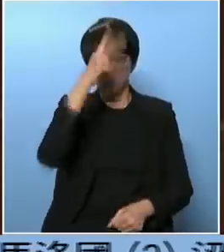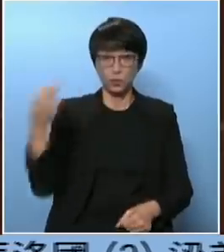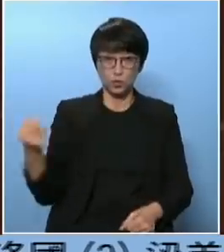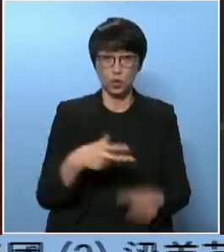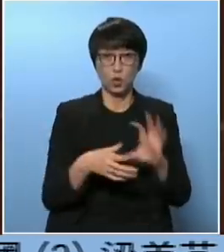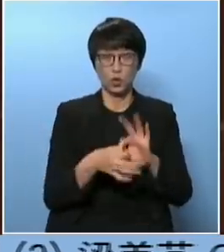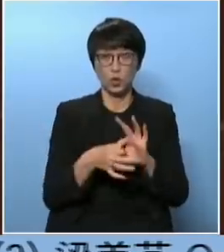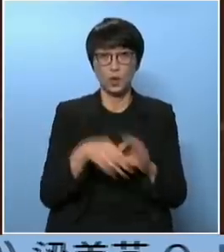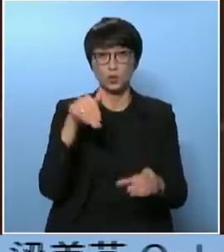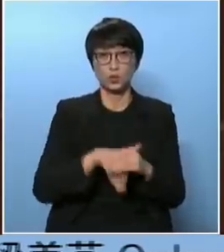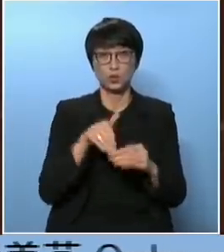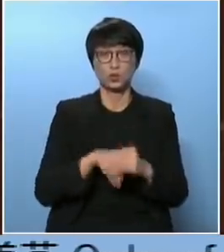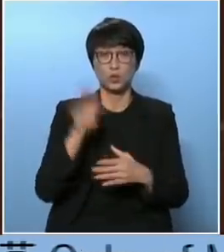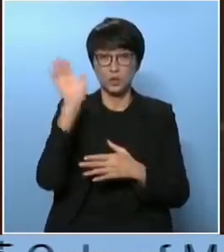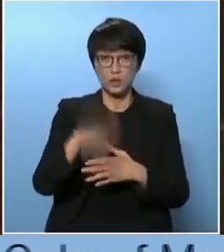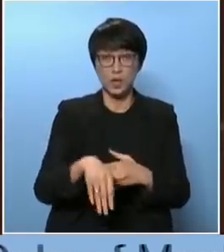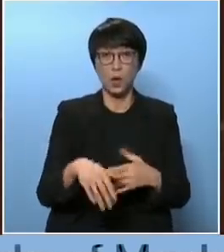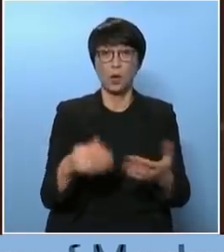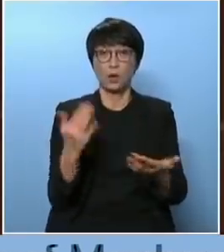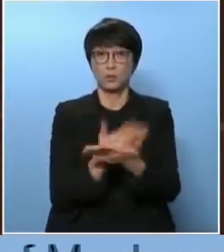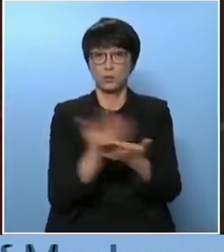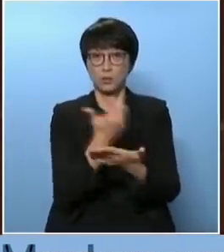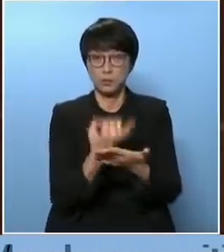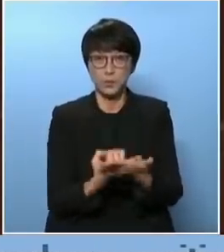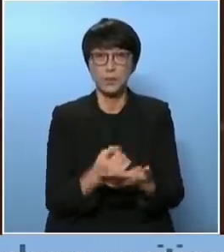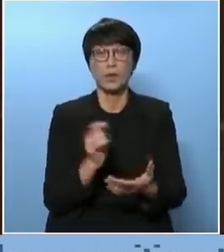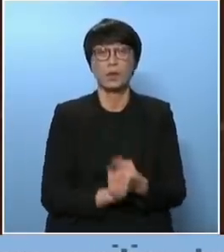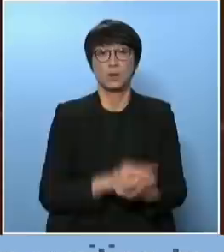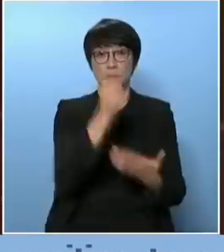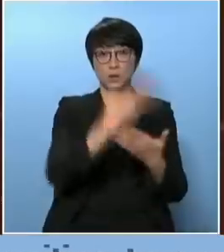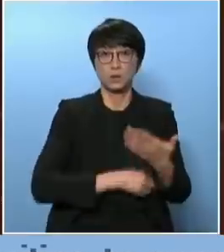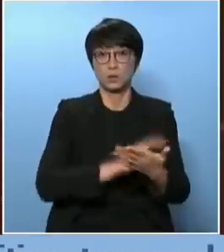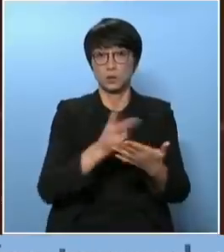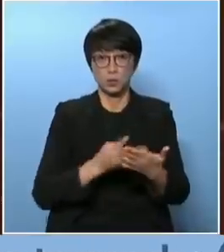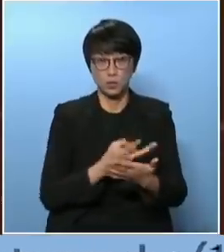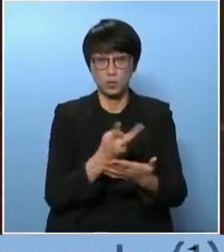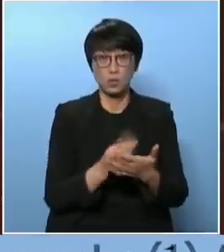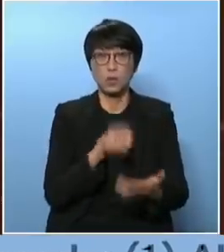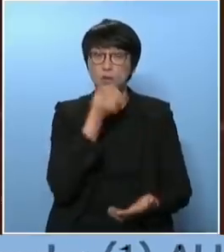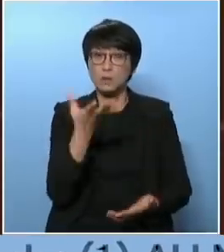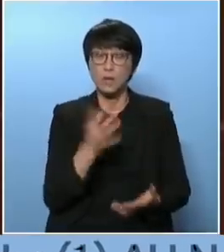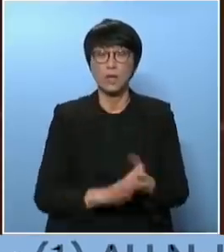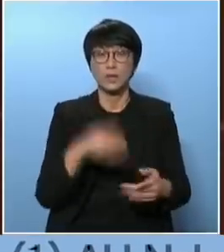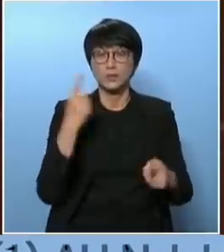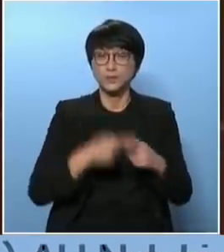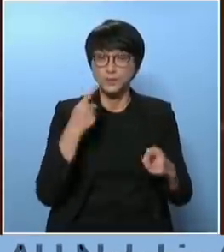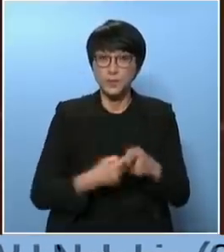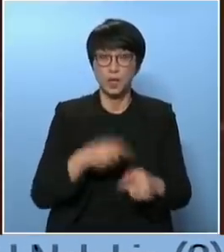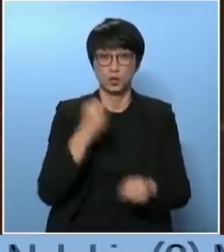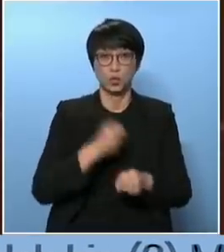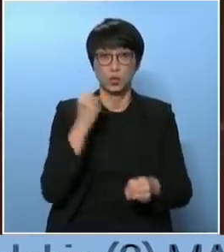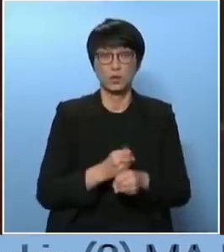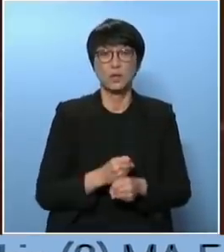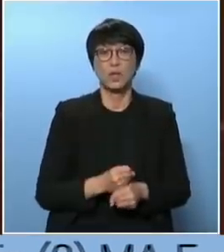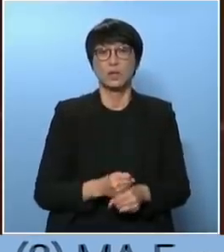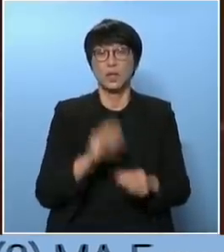就选举之后做检讨然后提出一些条例上的修订的时候麻烦你们切切实实做一些实在一点的